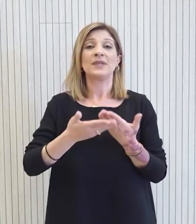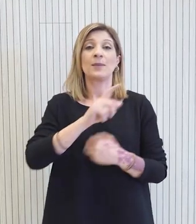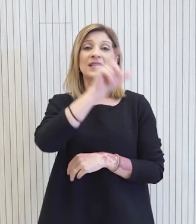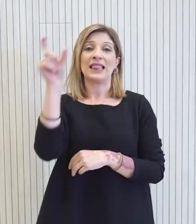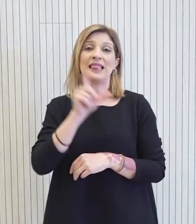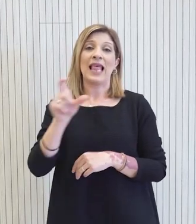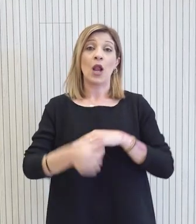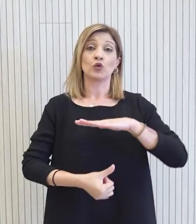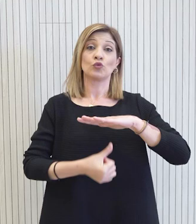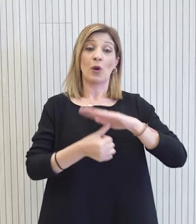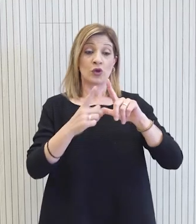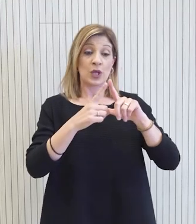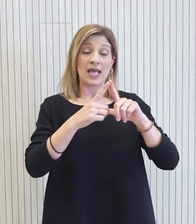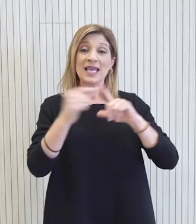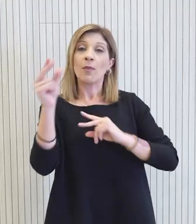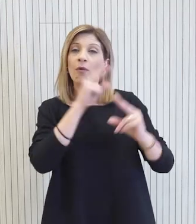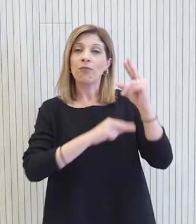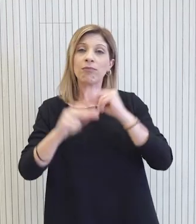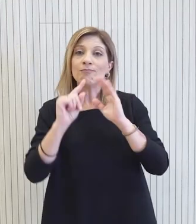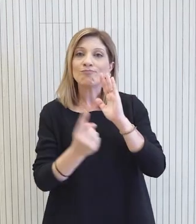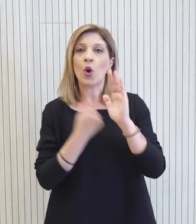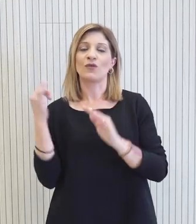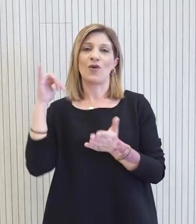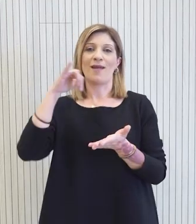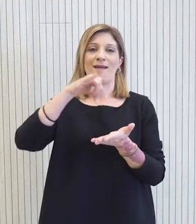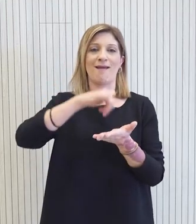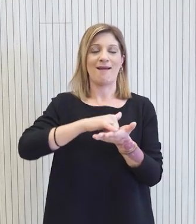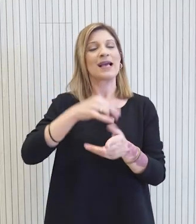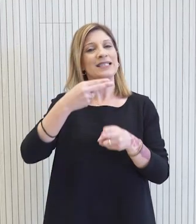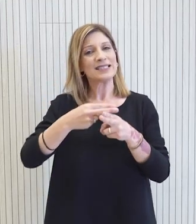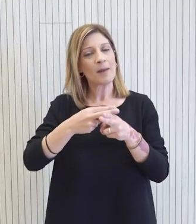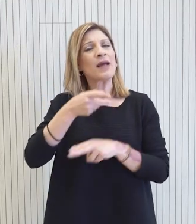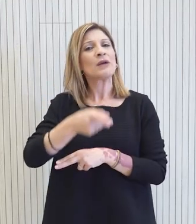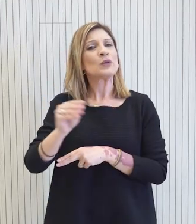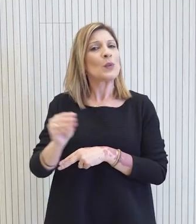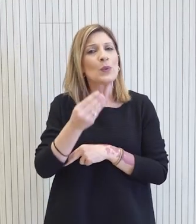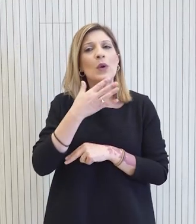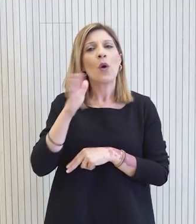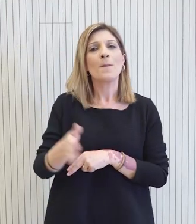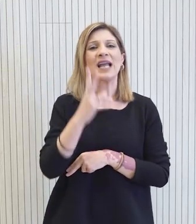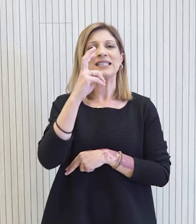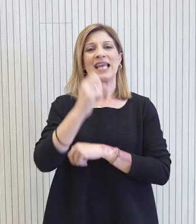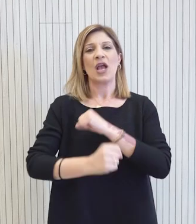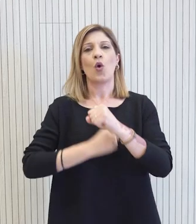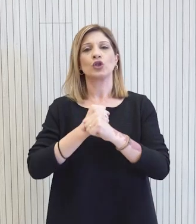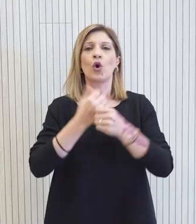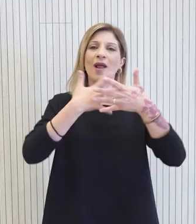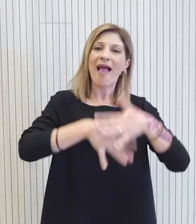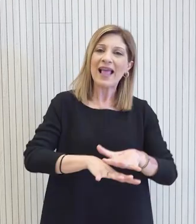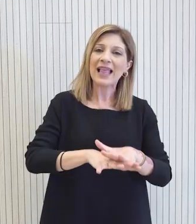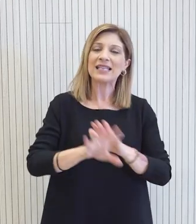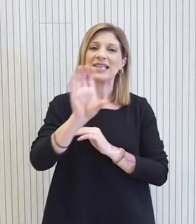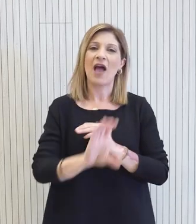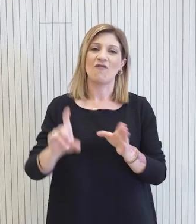από την εγκαθίδρυση διπλωματικών σχέσεων Ιταλίας-Κύπρου και εντάσσεται στο πλαίσιο της συμπλήρωσης 20 χρόνων από την ένταξη της Κύπρου στην